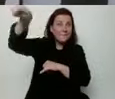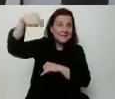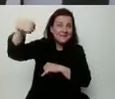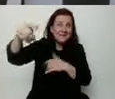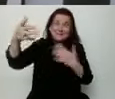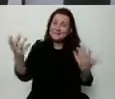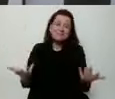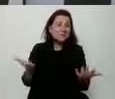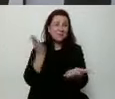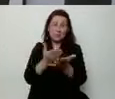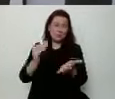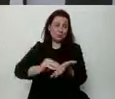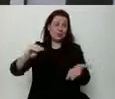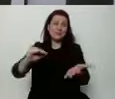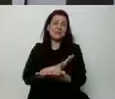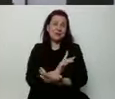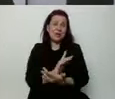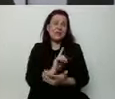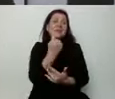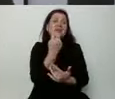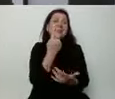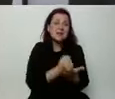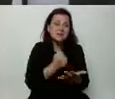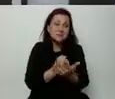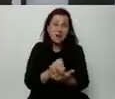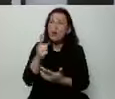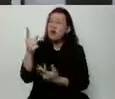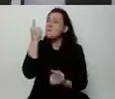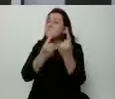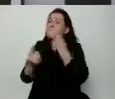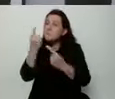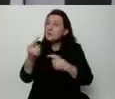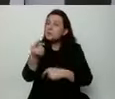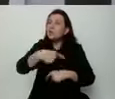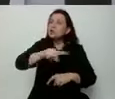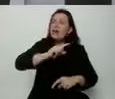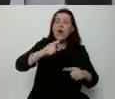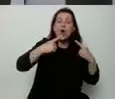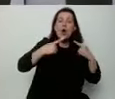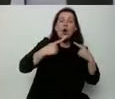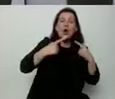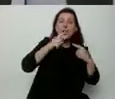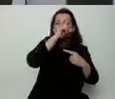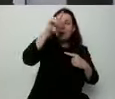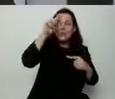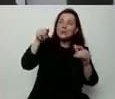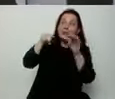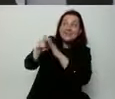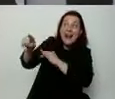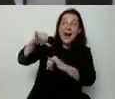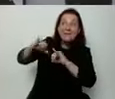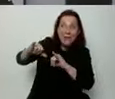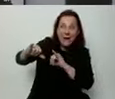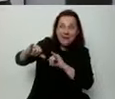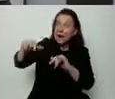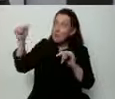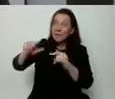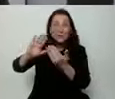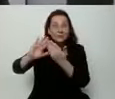przyzwyczaili nas do jednego. Że myślą, że to ludzie są dla władzy. A to władza powinna być dla obywateli.